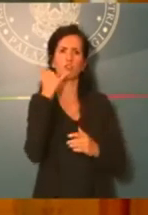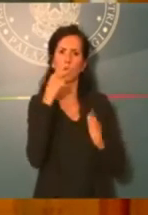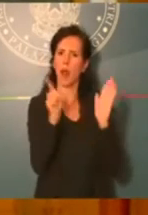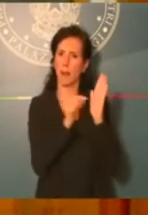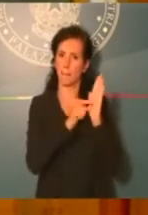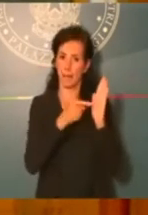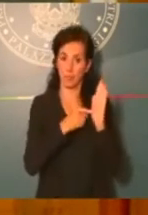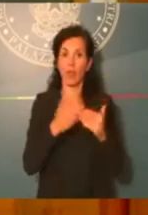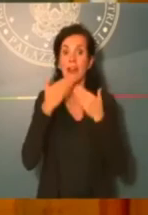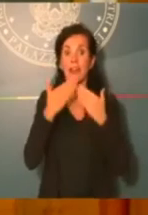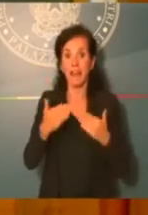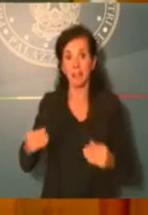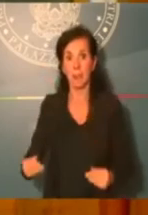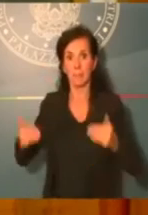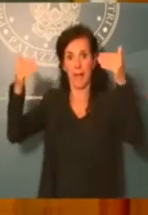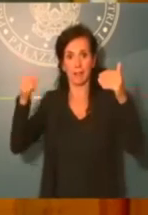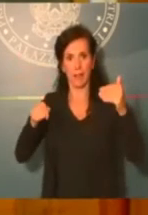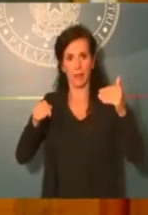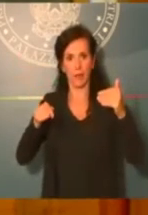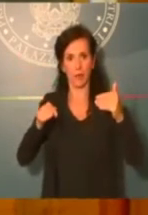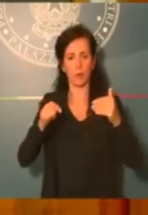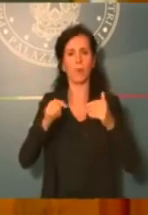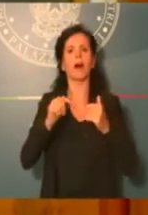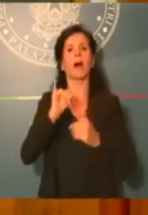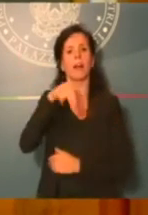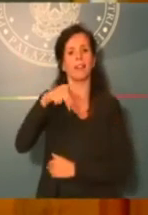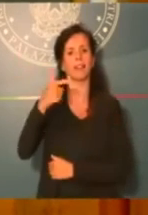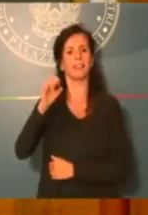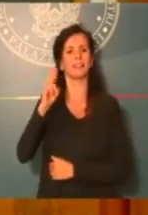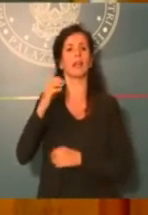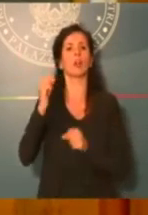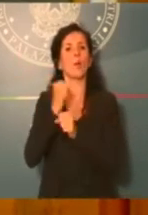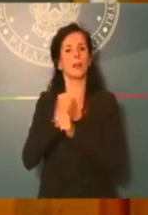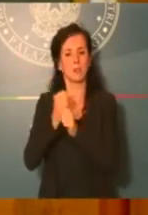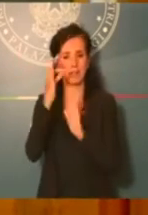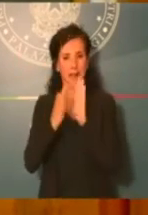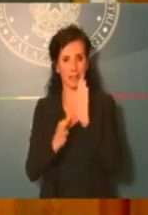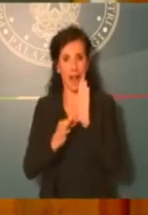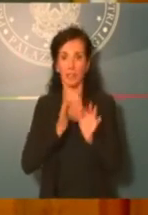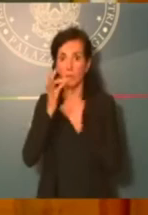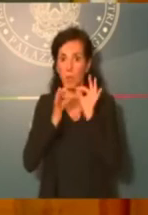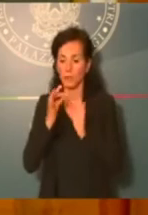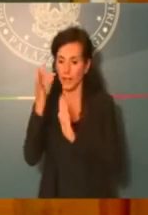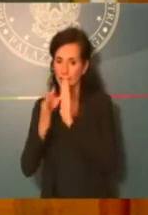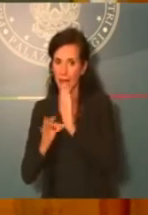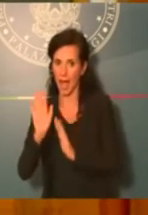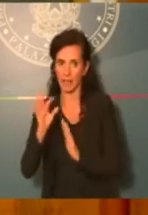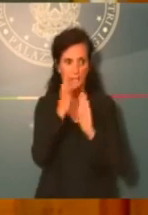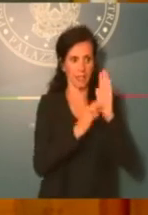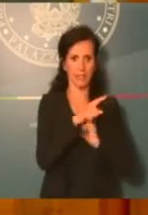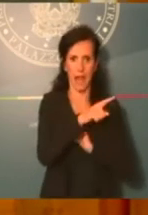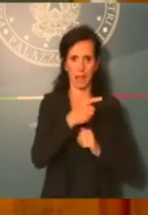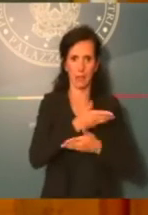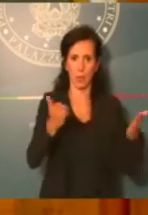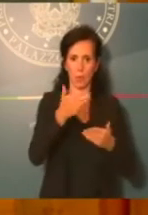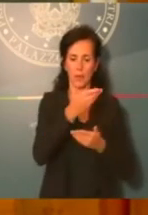piattaforme di interoperabilità dei dati, cioè che mettono in relazione i dati tra di loro, i suoi servizi saranno per la